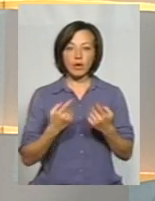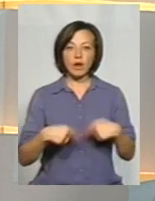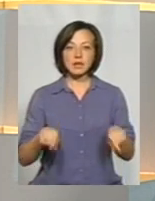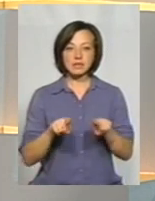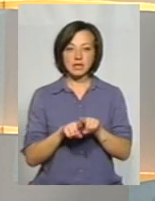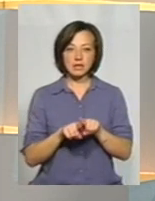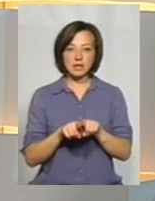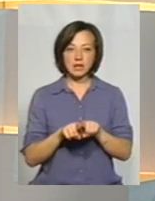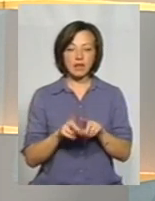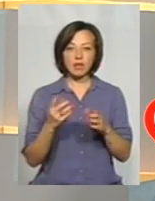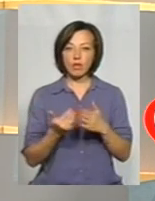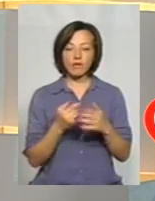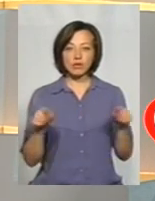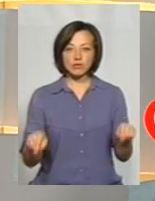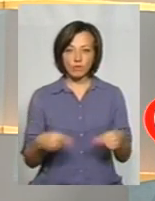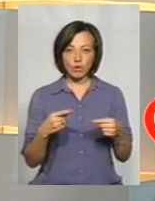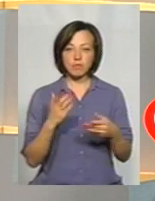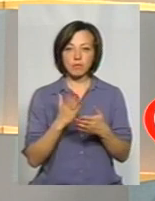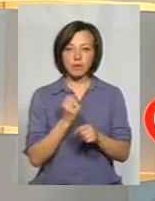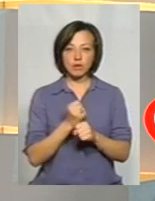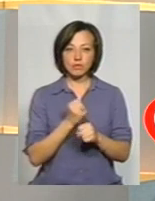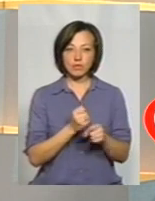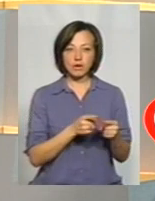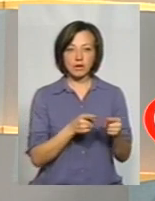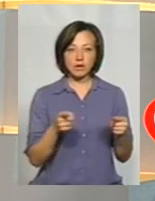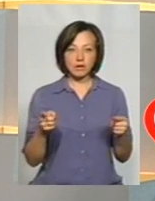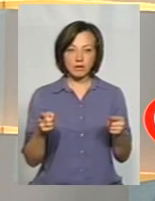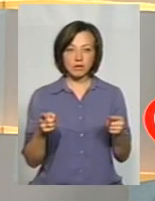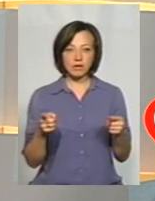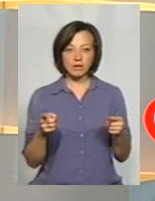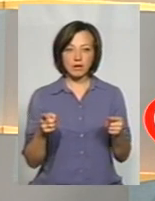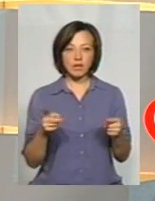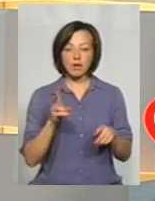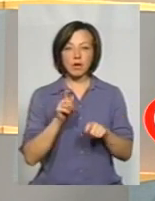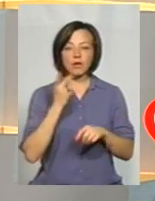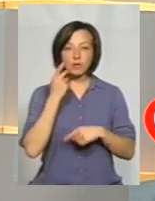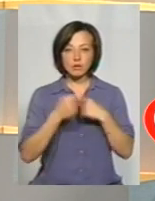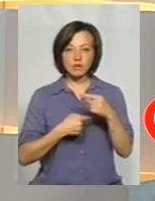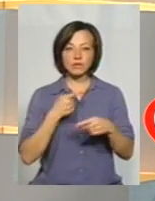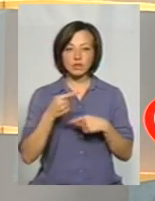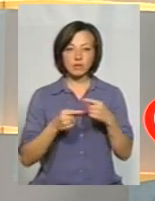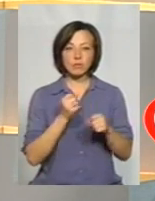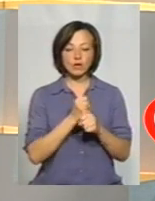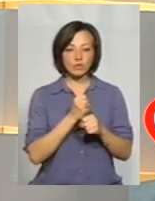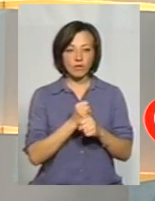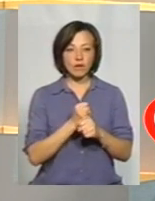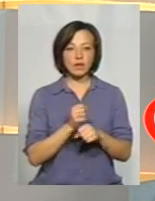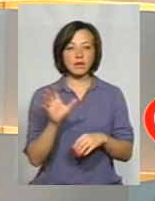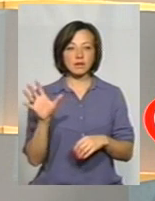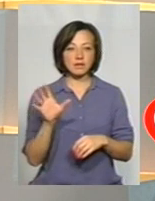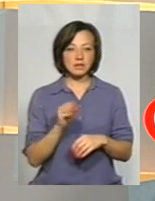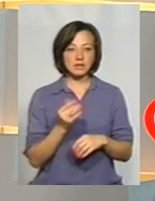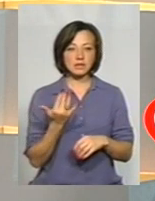яка не є новостворена, а яка працювала весь час, не те, що перевірила, вона весь час, весь час, весь час працювала, стільки